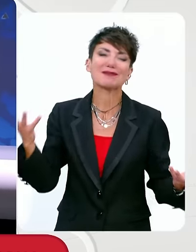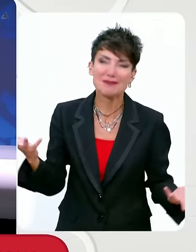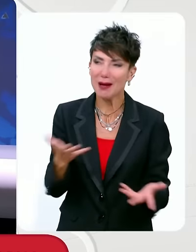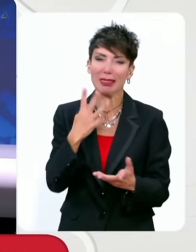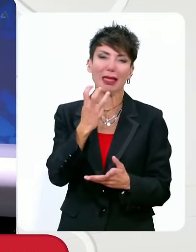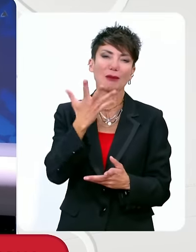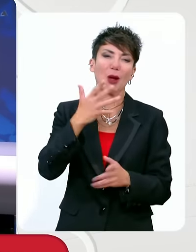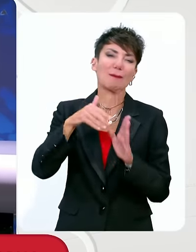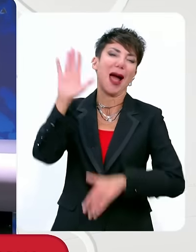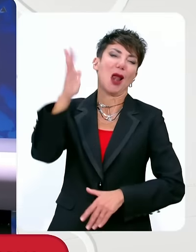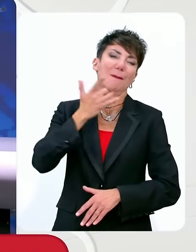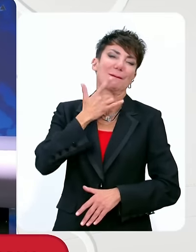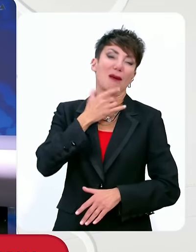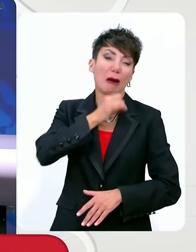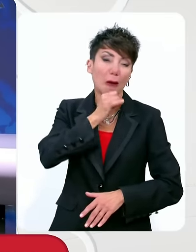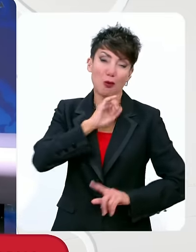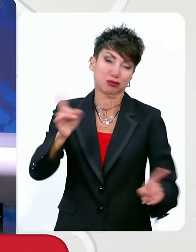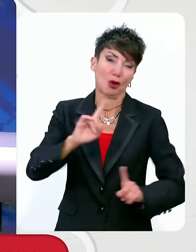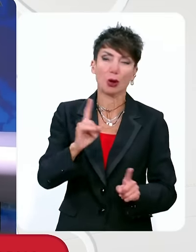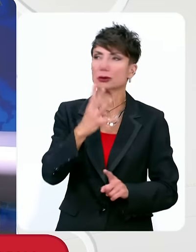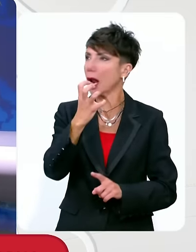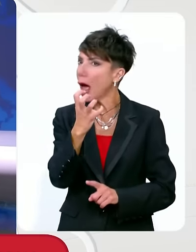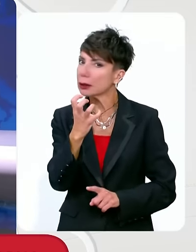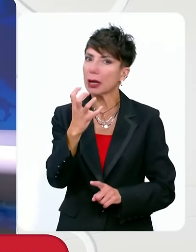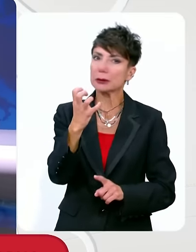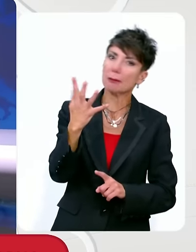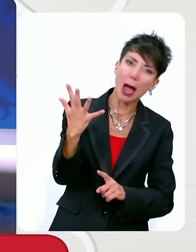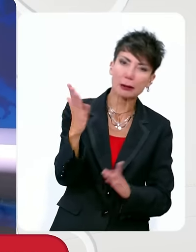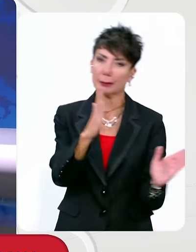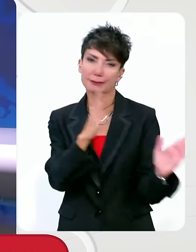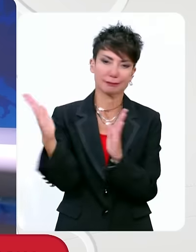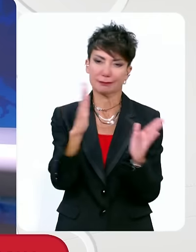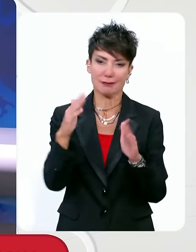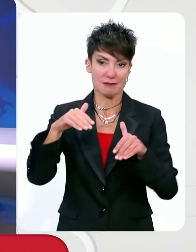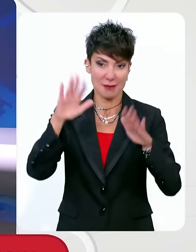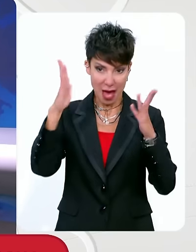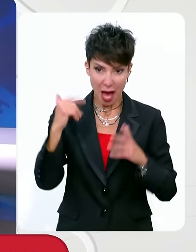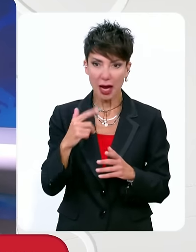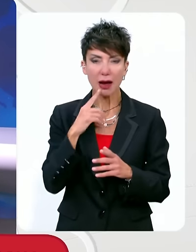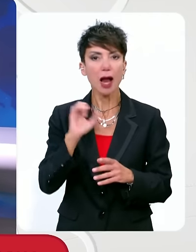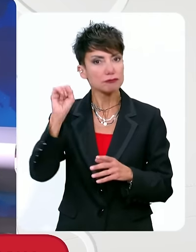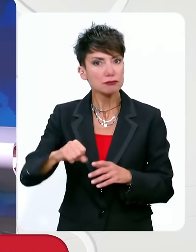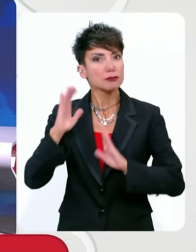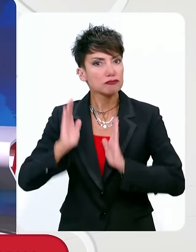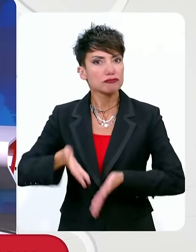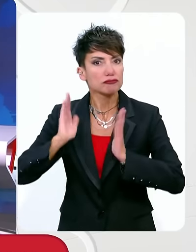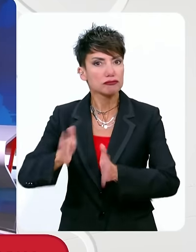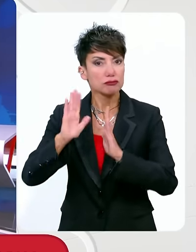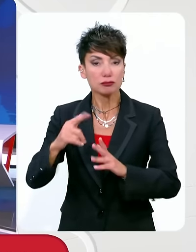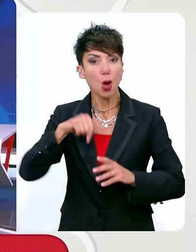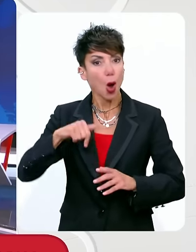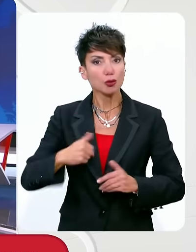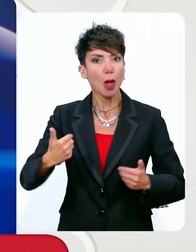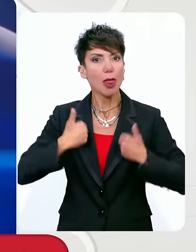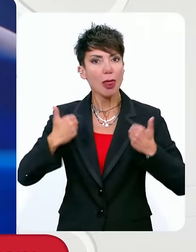τώρα, από 35 χρονών και πάνω, τέλος πάνω, 40-50, είναι κάποιοι μεγαλύτεροι που παίζουν και συνεχίζουν και πάει η νεολαία.